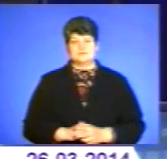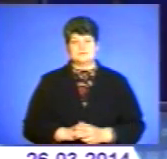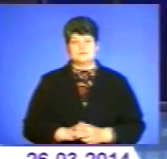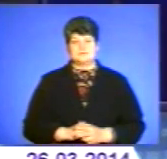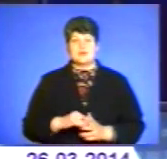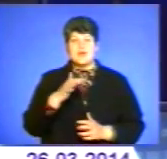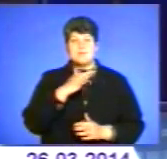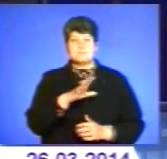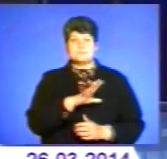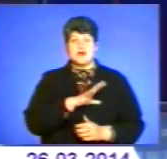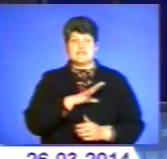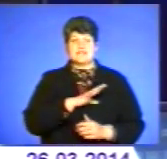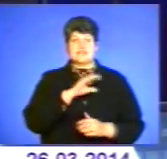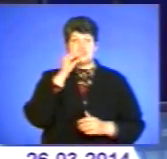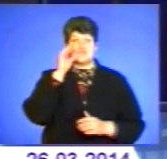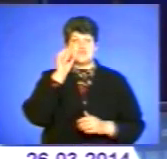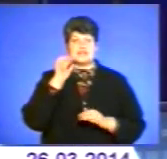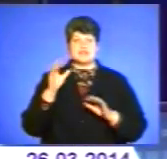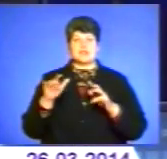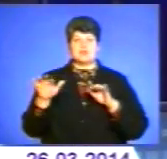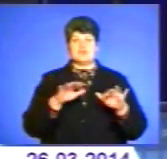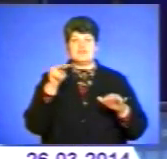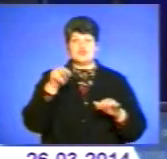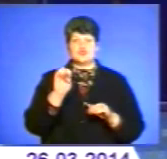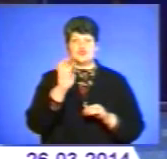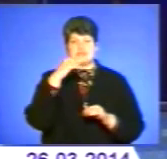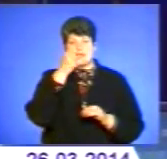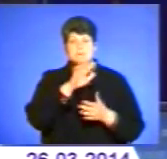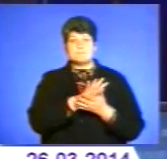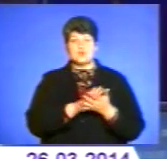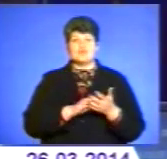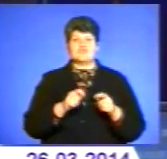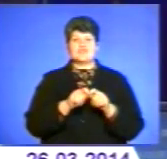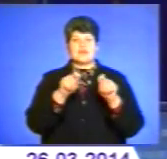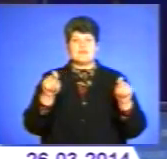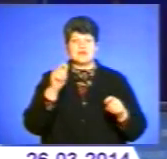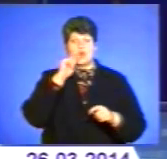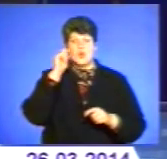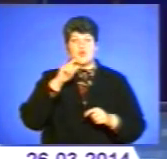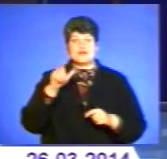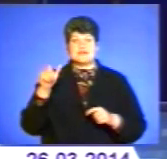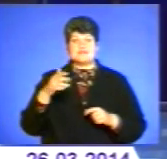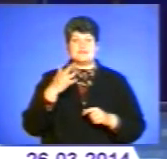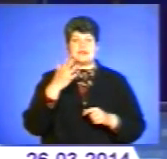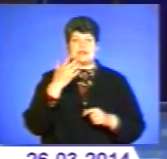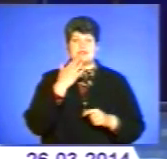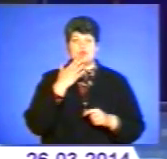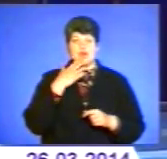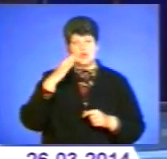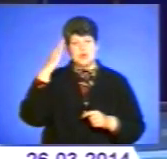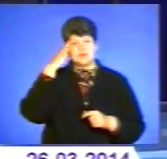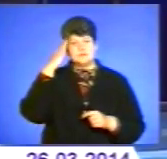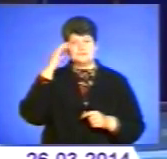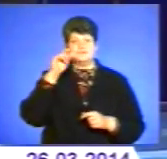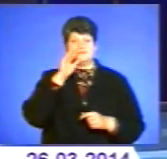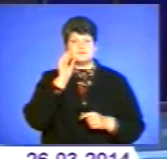Багатий на Шевченківські події 2014 рік продовжує відкривати українцям національного генія. Тривають заходи до 200